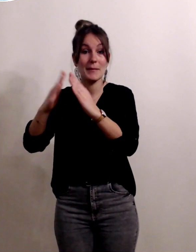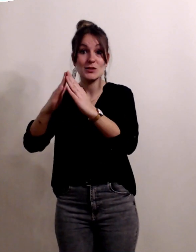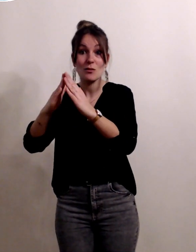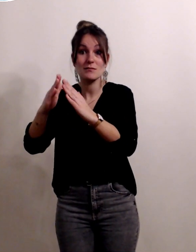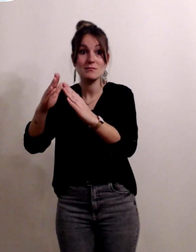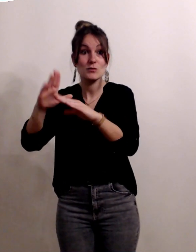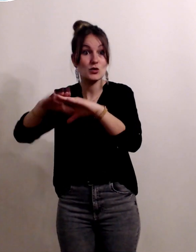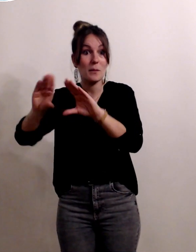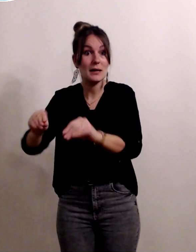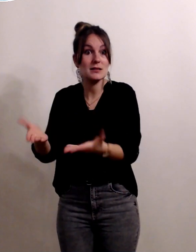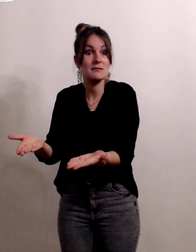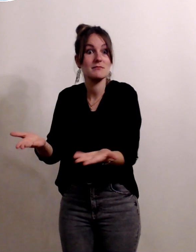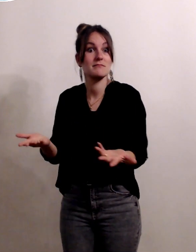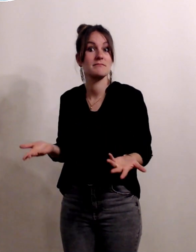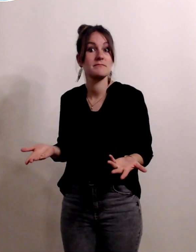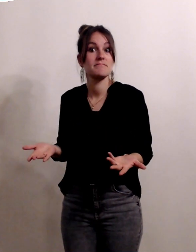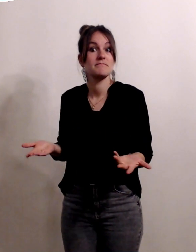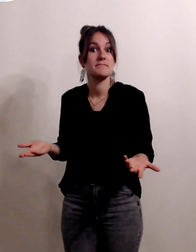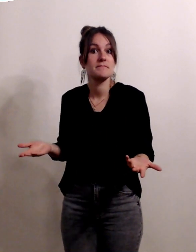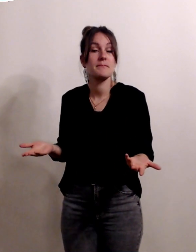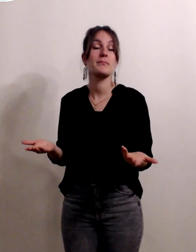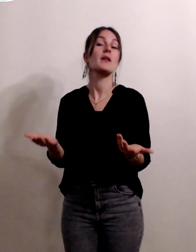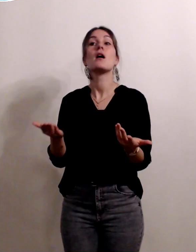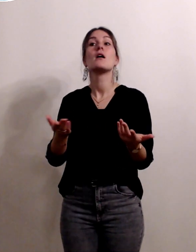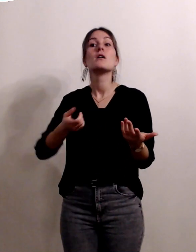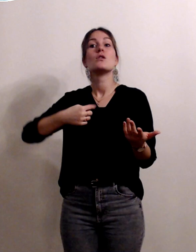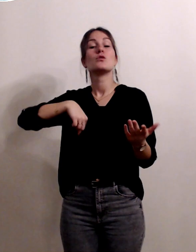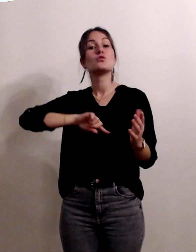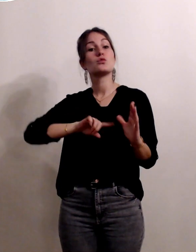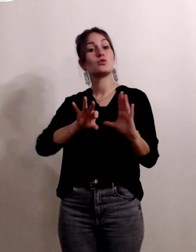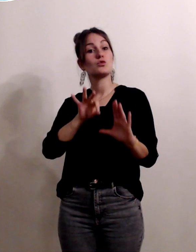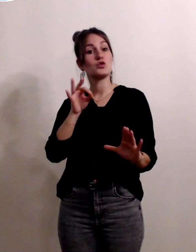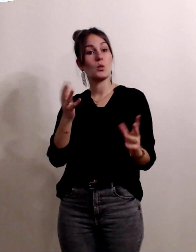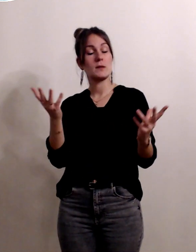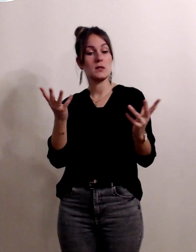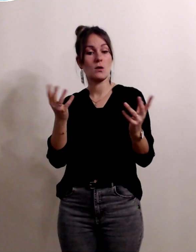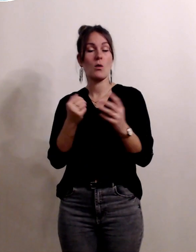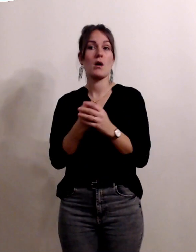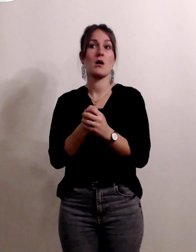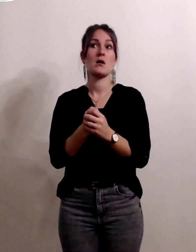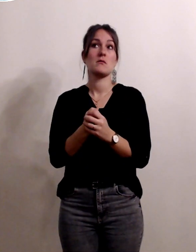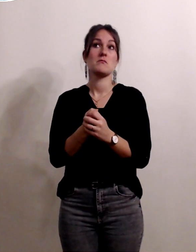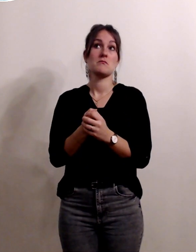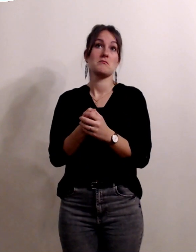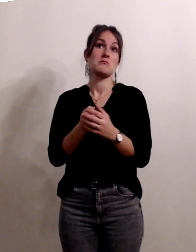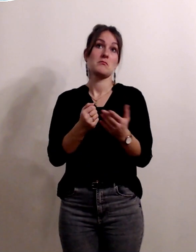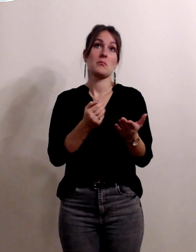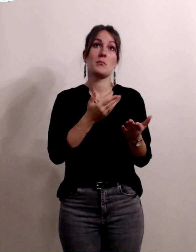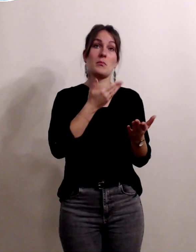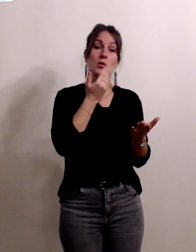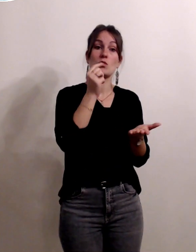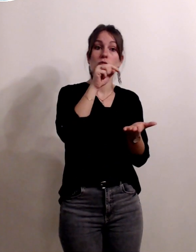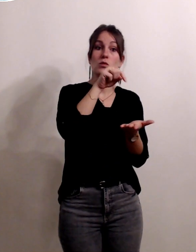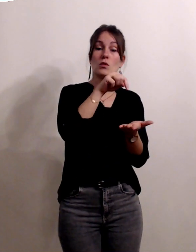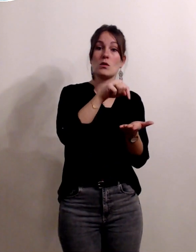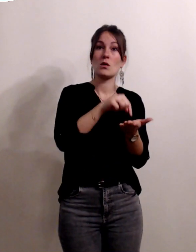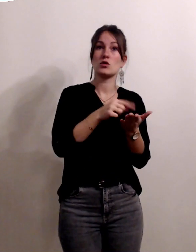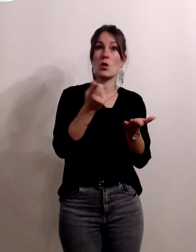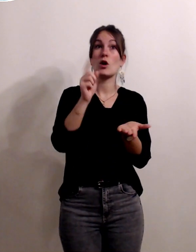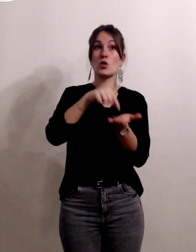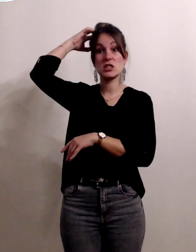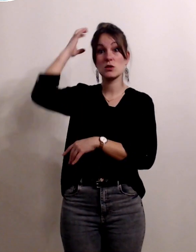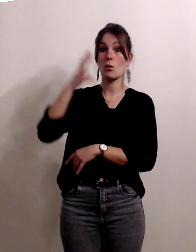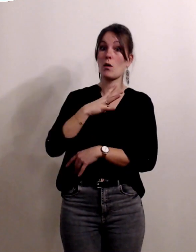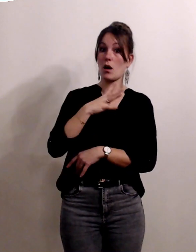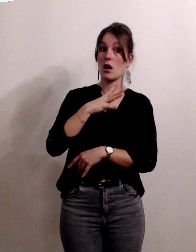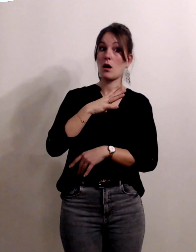et donc notre choix va au développement de ces espaces donc il en existe un à Chinon